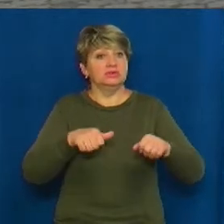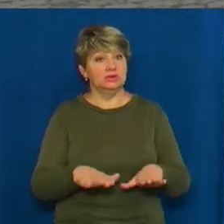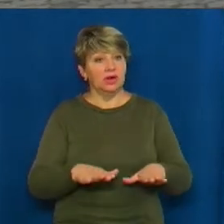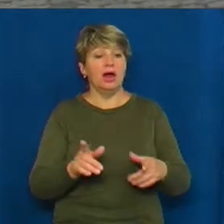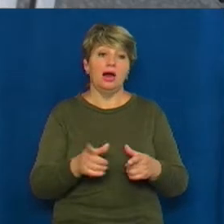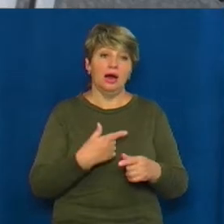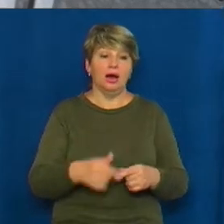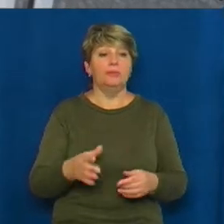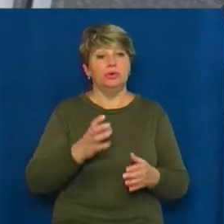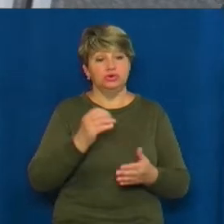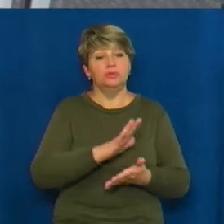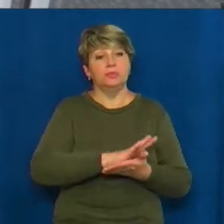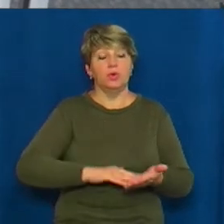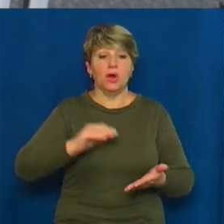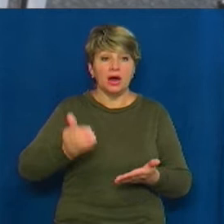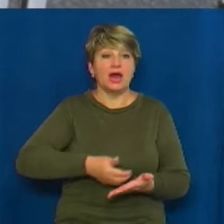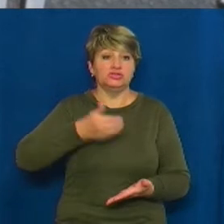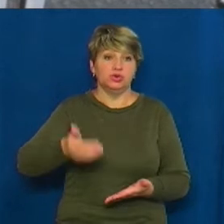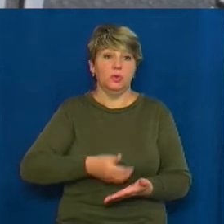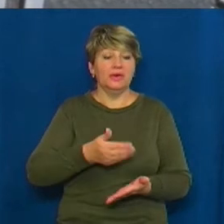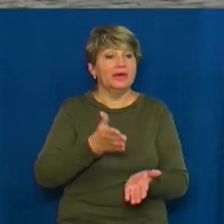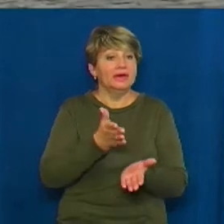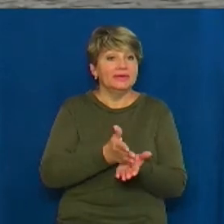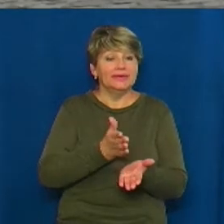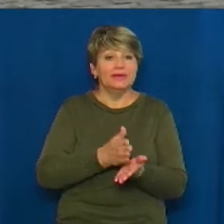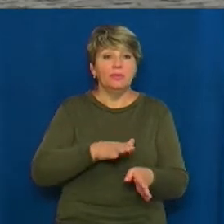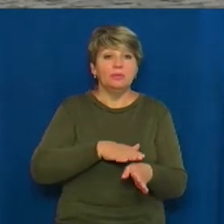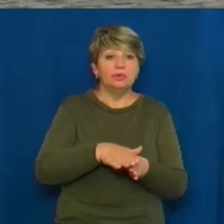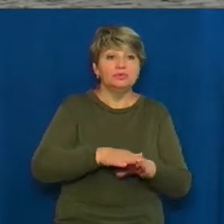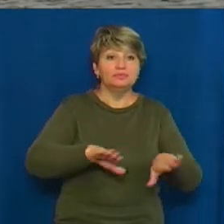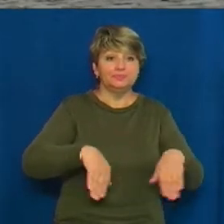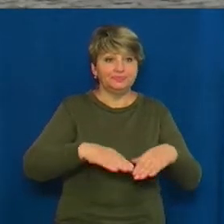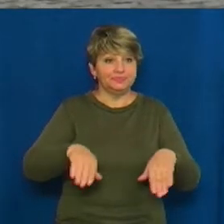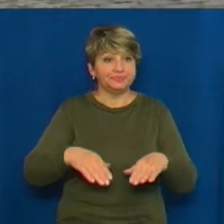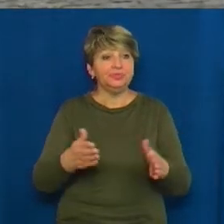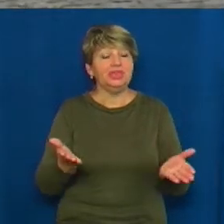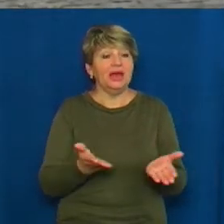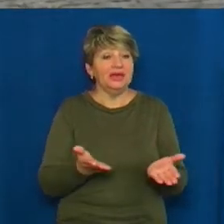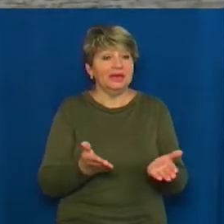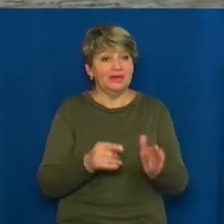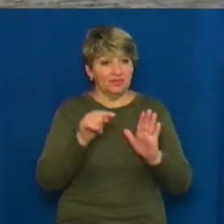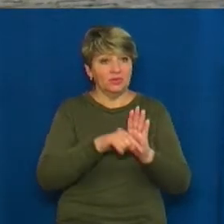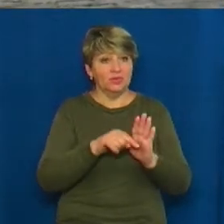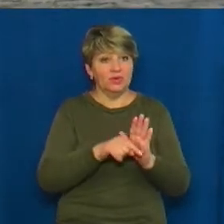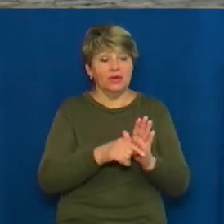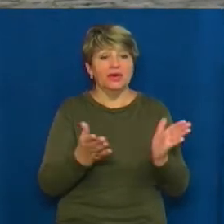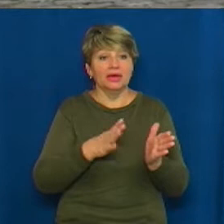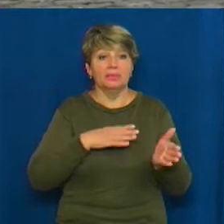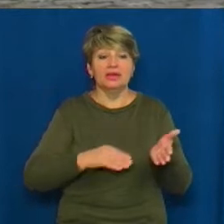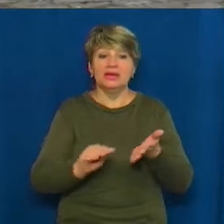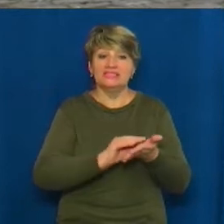розкопки. Є такі заповнення, пустоти, які були замазані